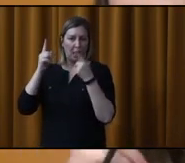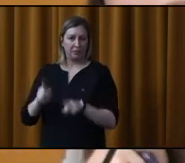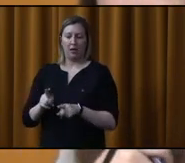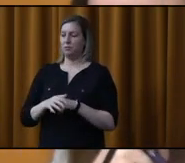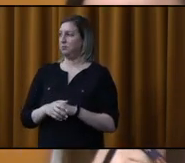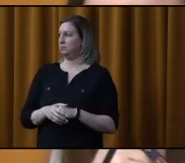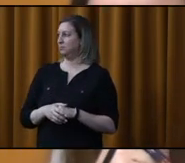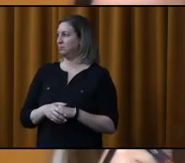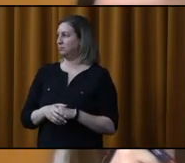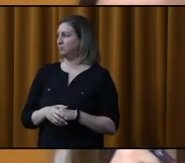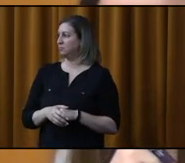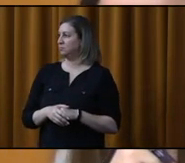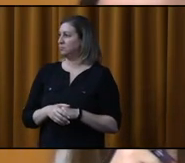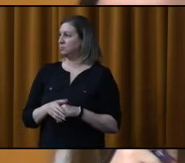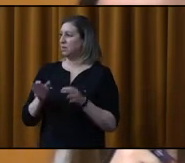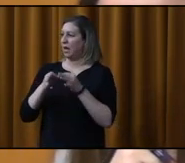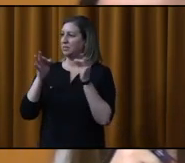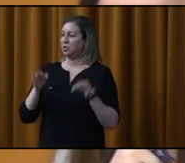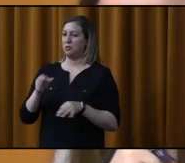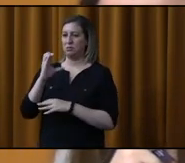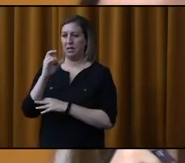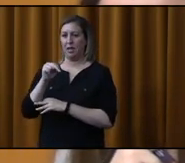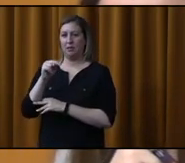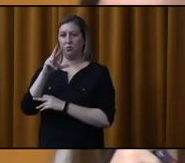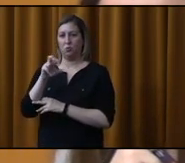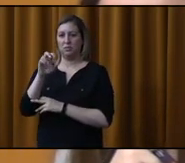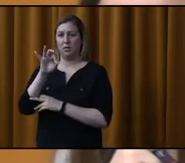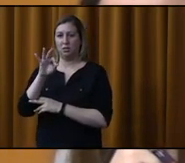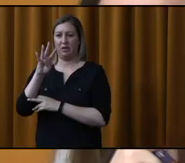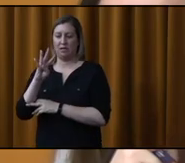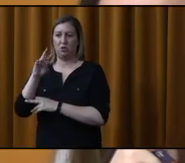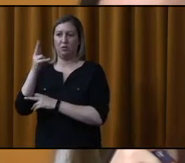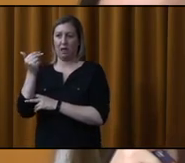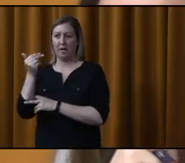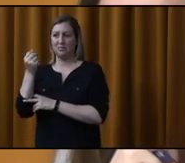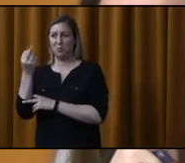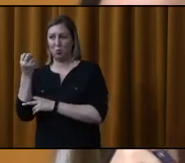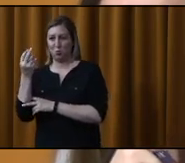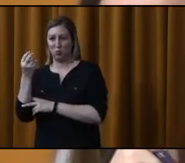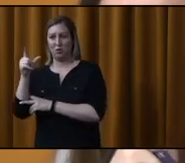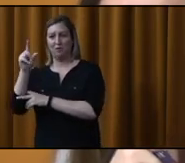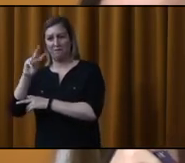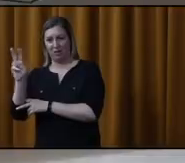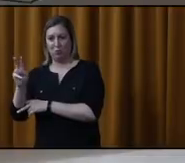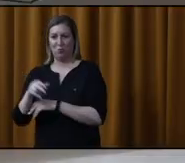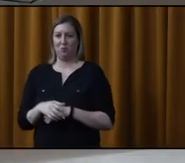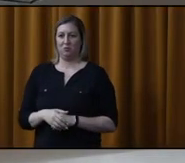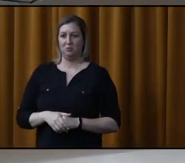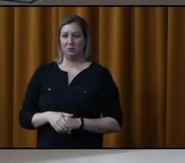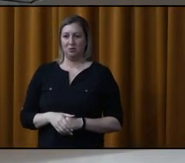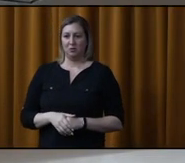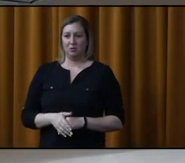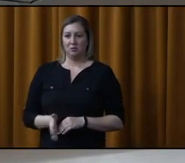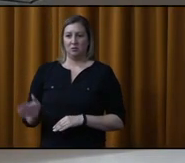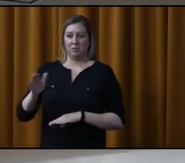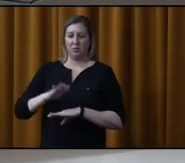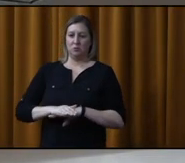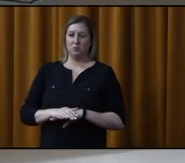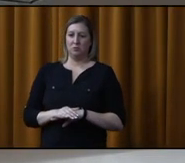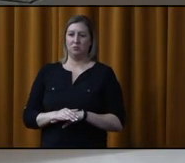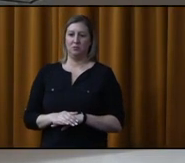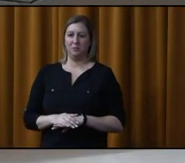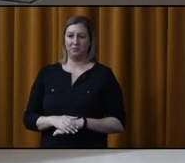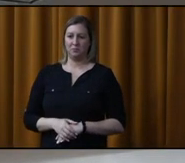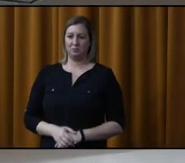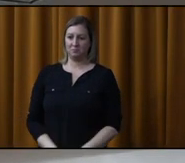remplace les résolutions CM 394-13-12-22. Merci. Donc, un proposeur et un appuyant.